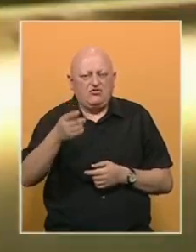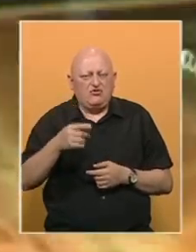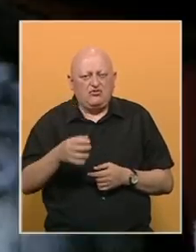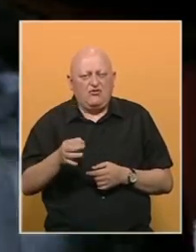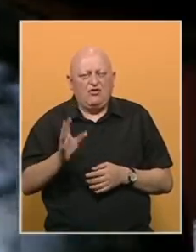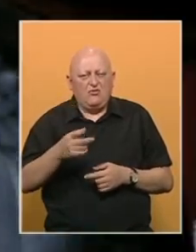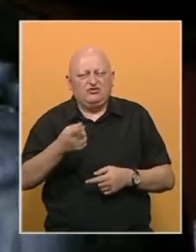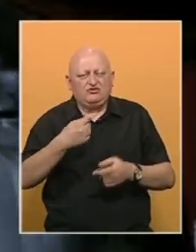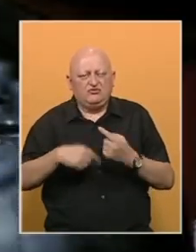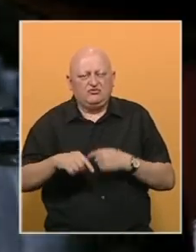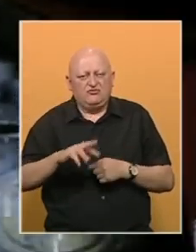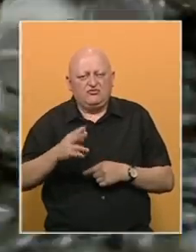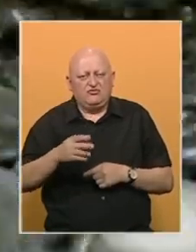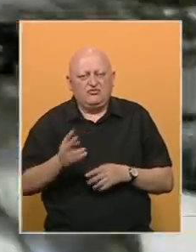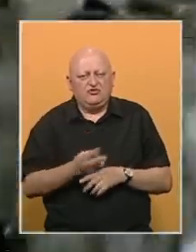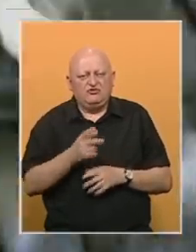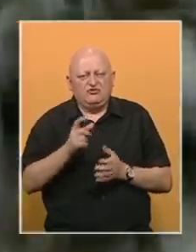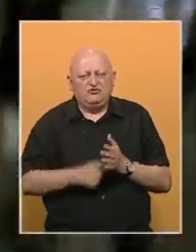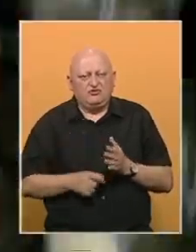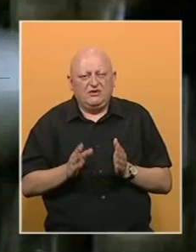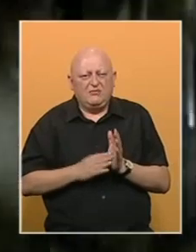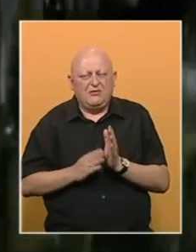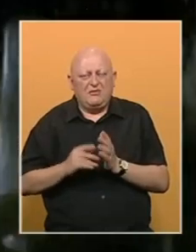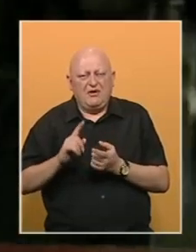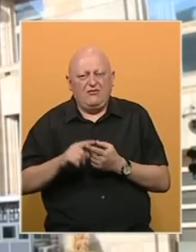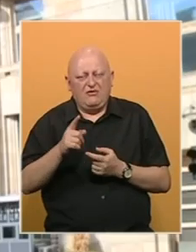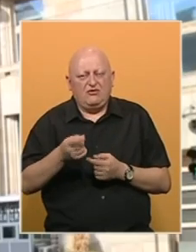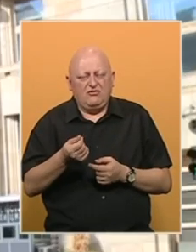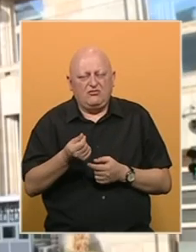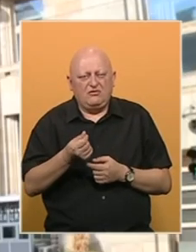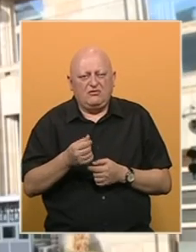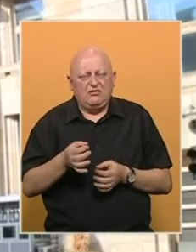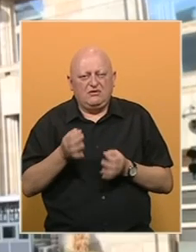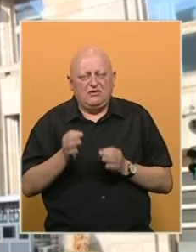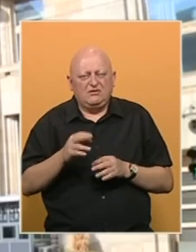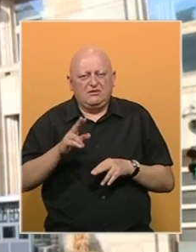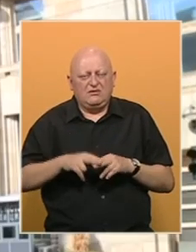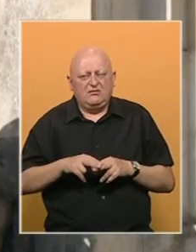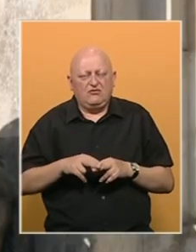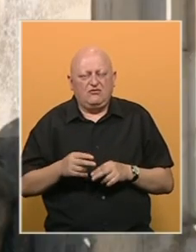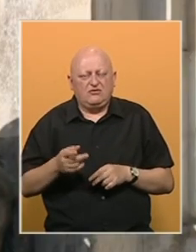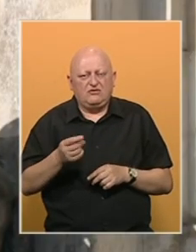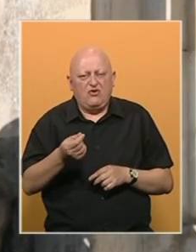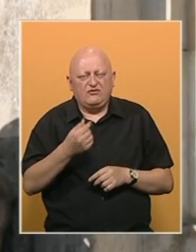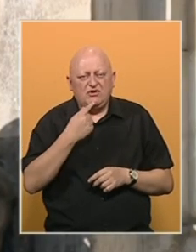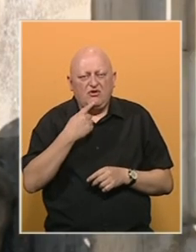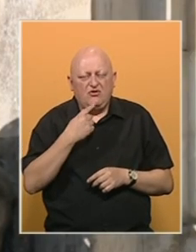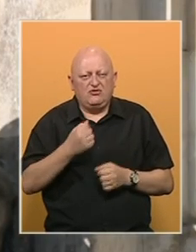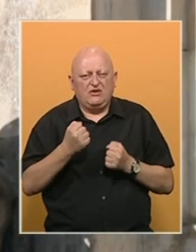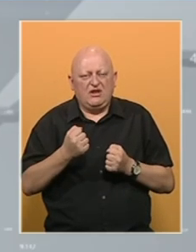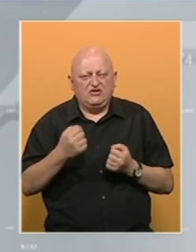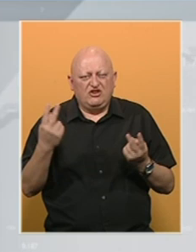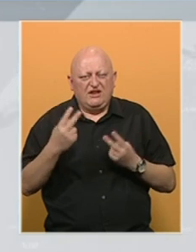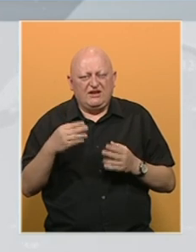valutu može mijenjati sa bilo kojom drugom zemljom članicom MMF-a. Ova sredstva dio su specijalnih prava vučenja, odnosno novca koji služi za jačanje